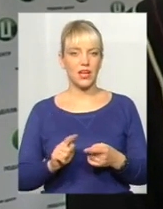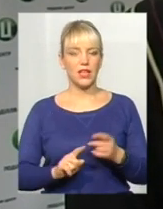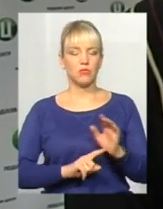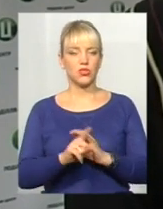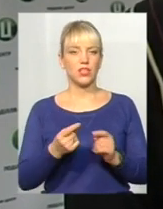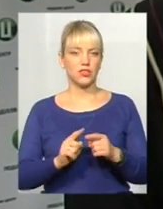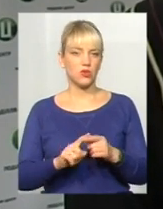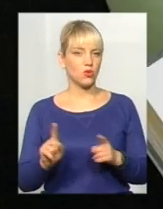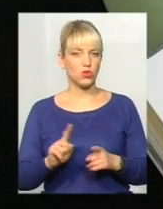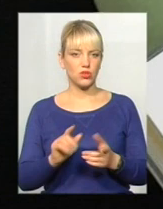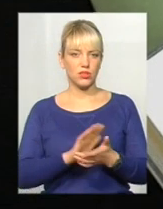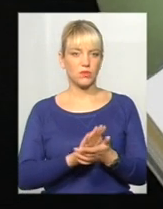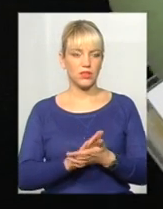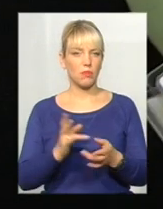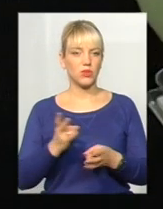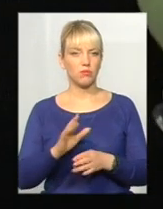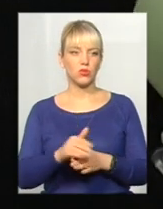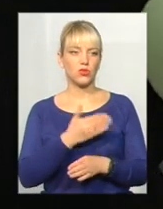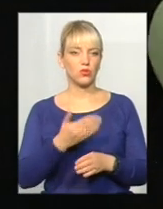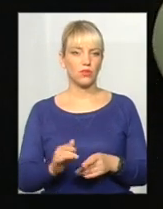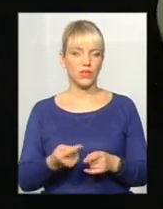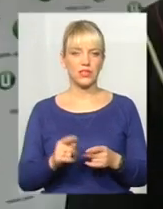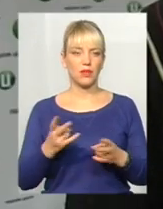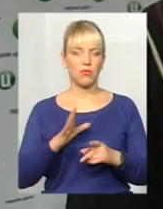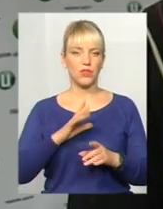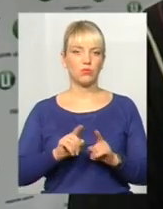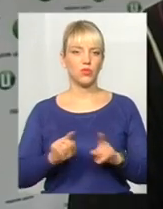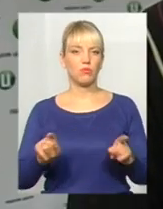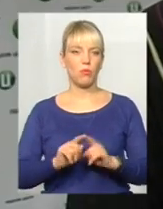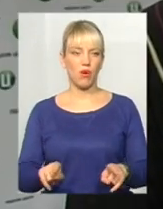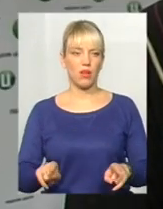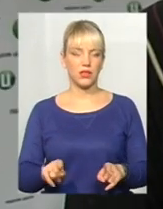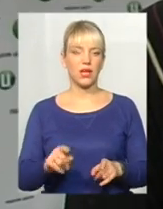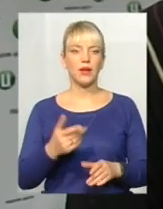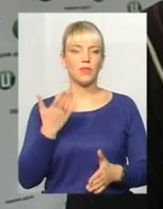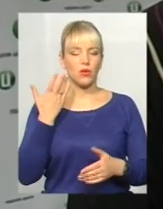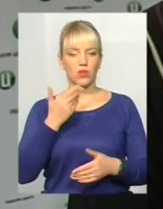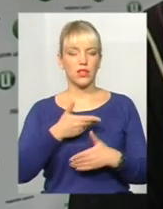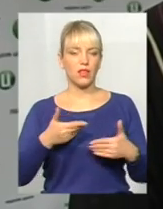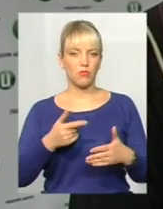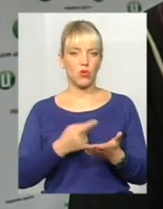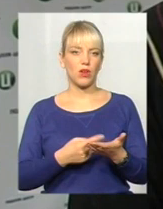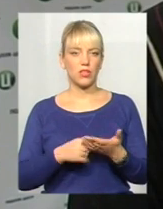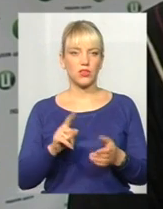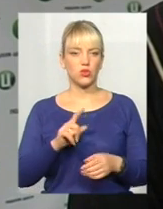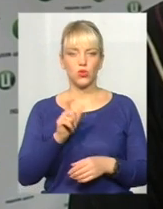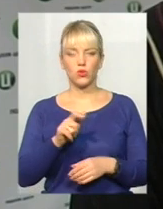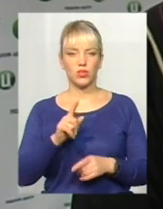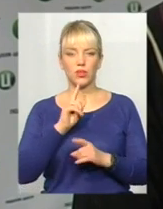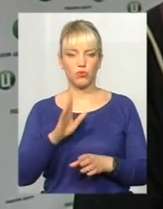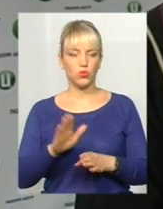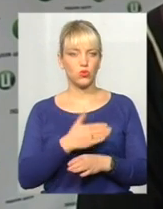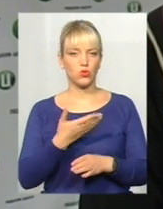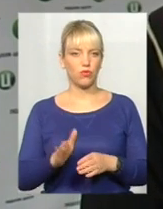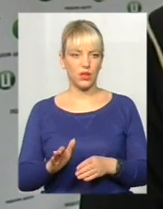сміття потрібно сортувати. Це має бути пропаганда. Коли нам доказували, що неможливо, люди не будуть сортувати,